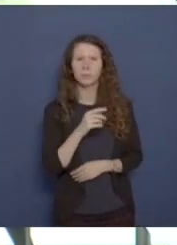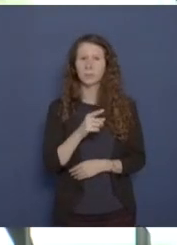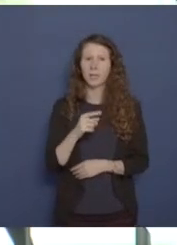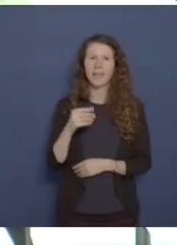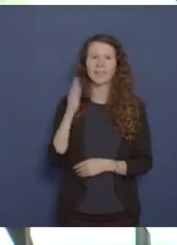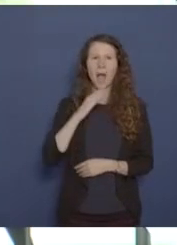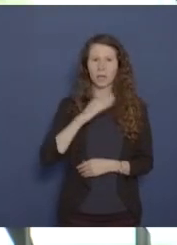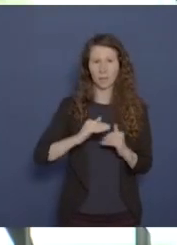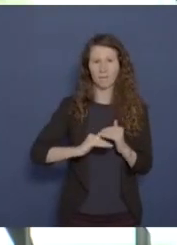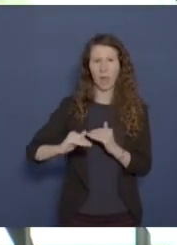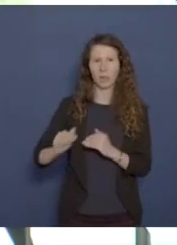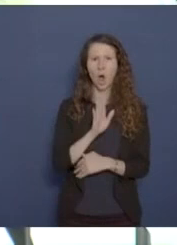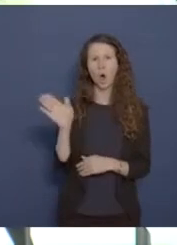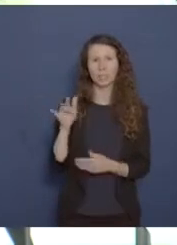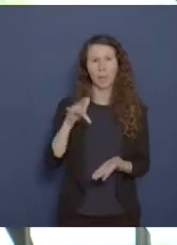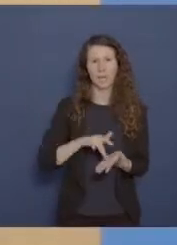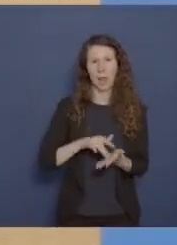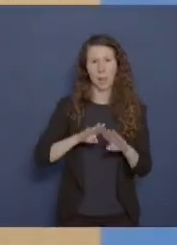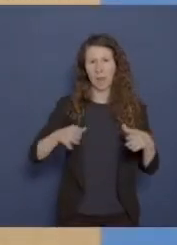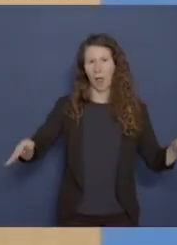Gasfeldern im östlichen Mittelmeer gesprochen,